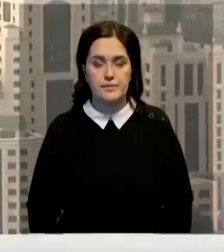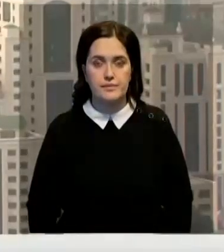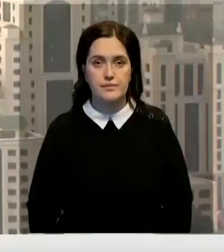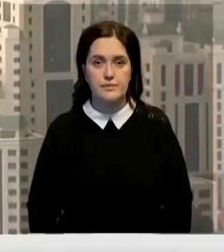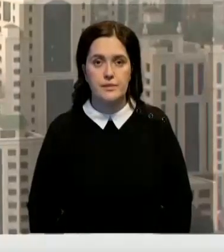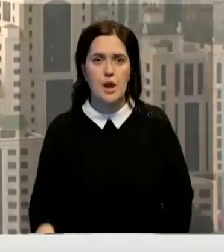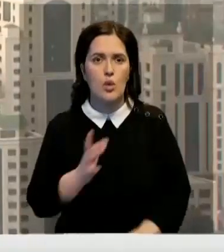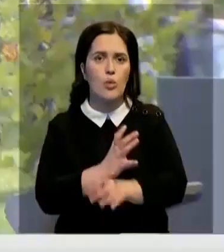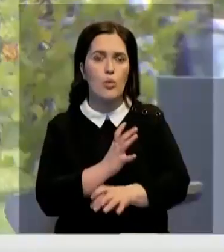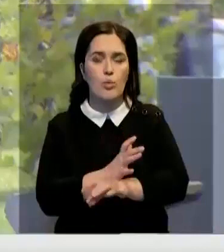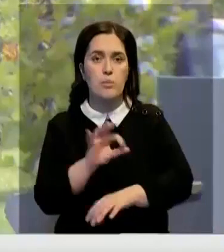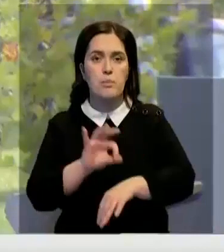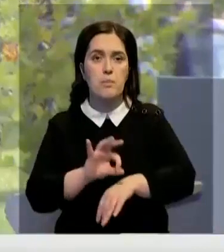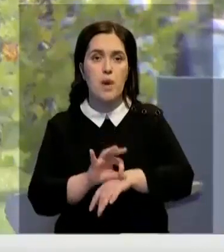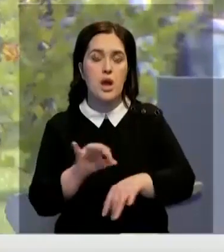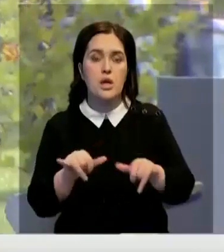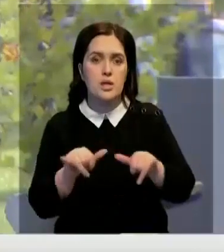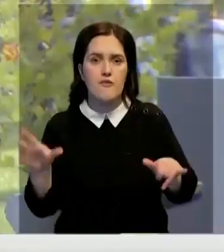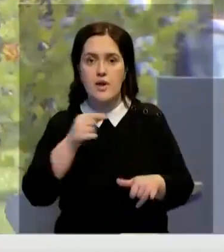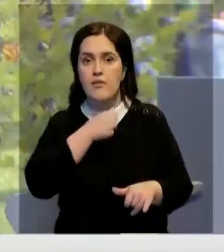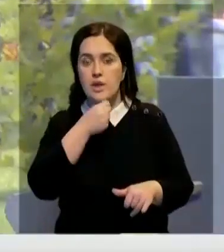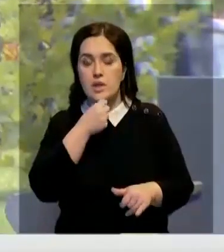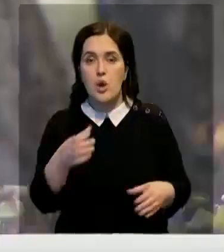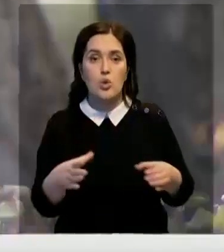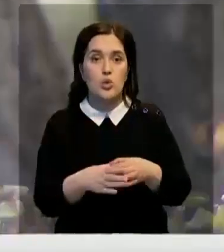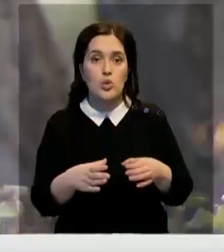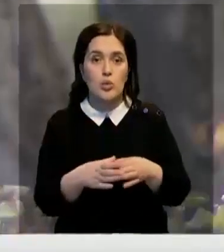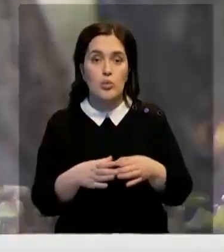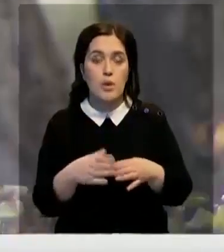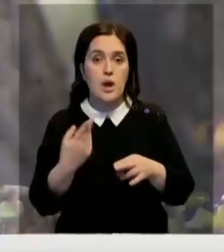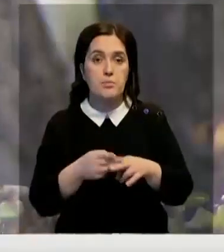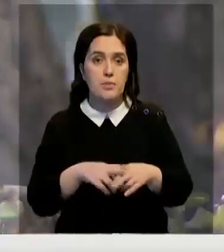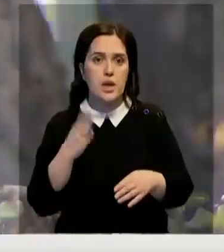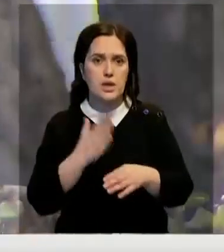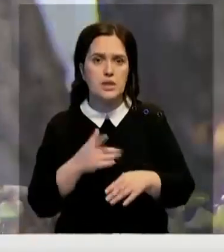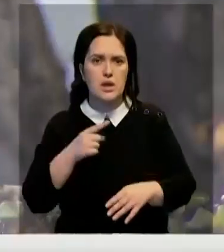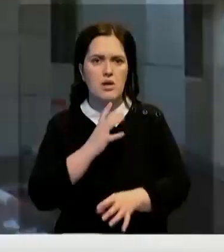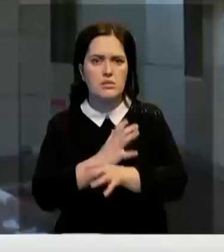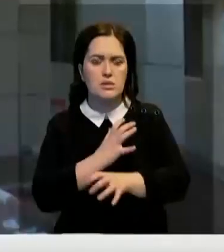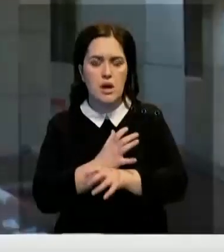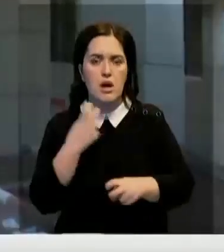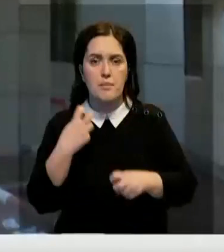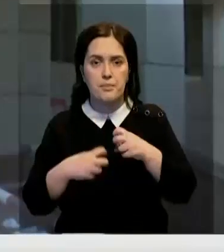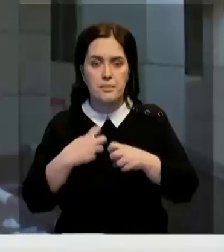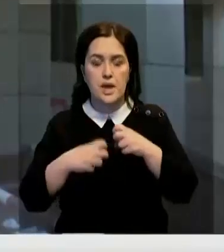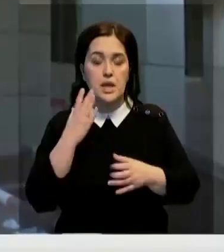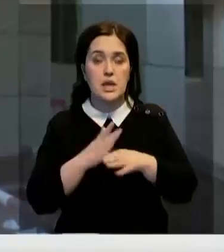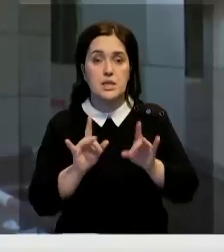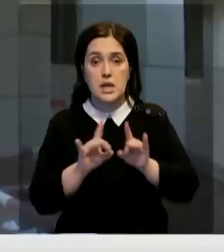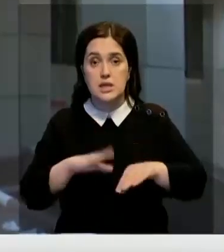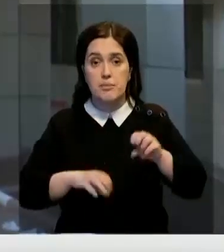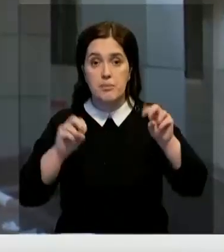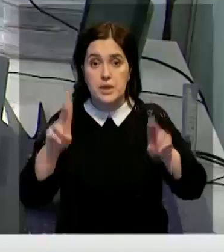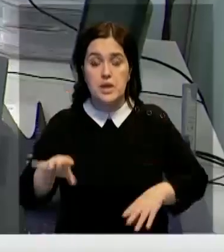Ревматические болезни распространены во всех возрастных группах населения. Проявляются они в виде дефектов в суставах. По словам специалистов, от этого